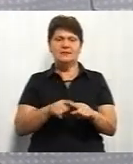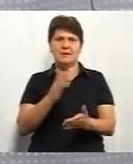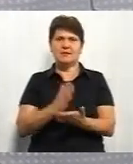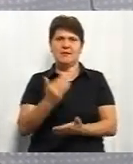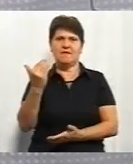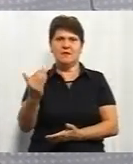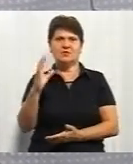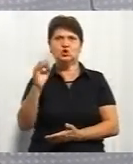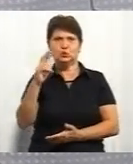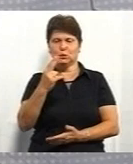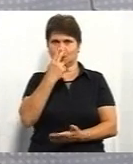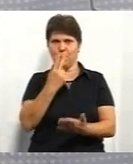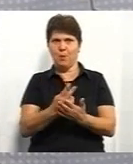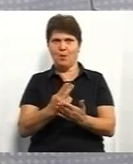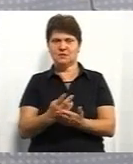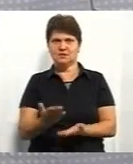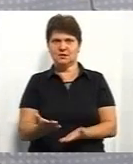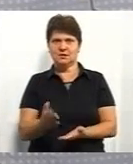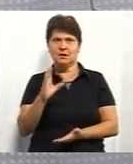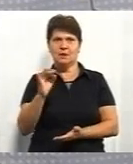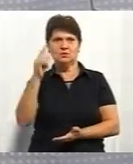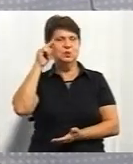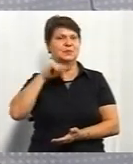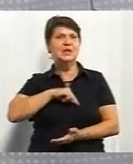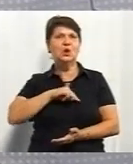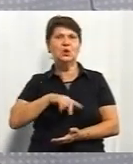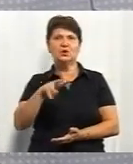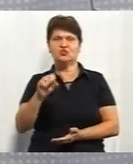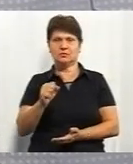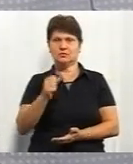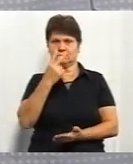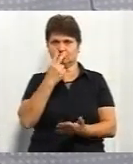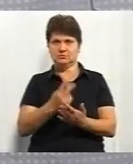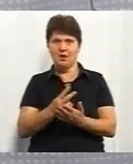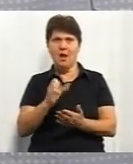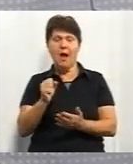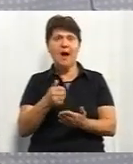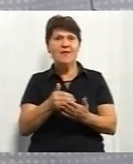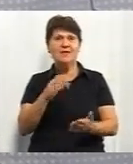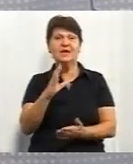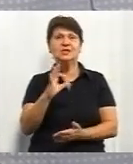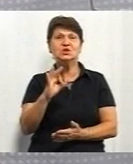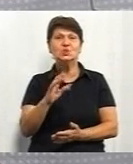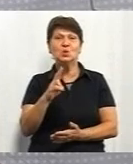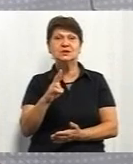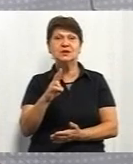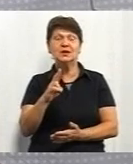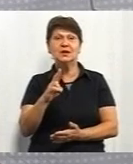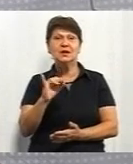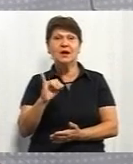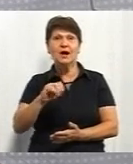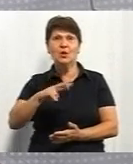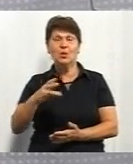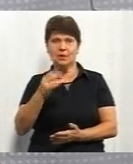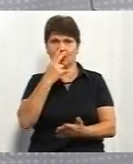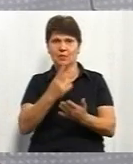ваш соціальний показник, соціально-психологічний показник. А від соціально-психологічного показника ми вже переходимо